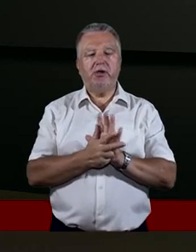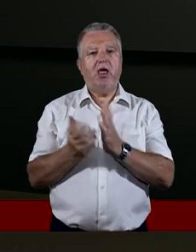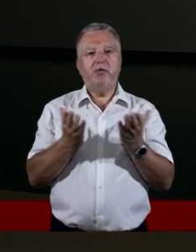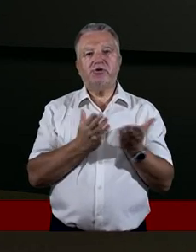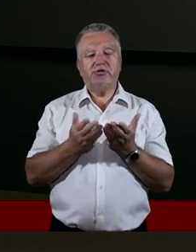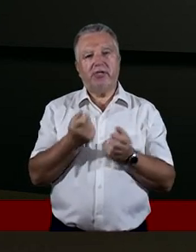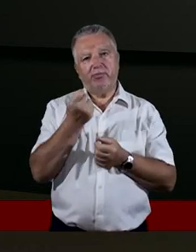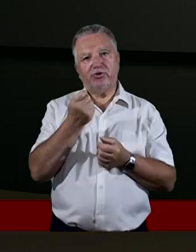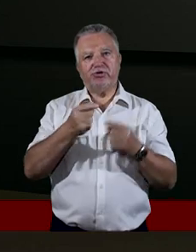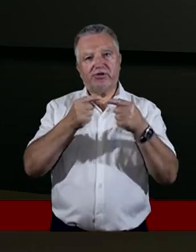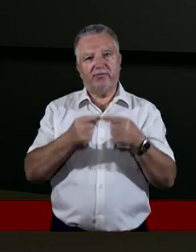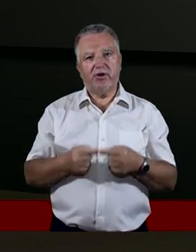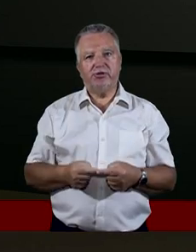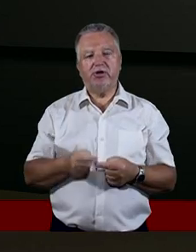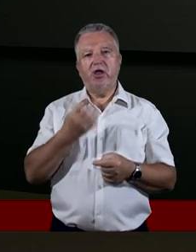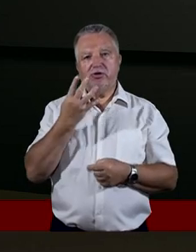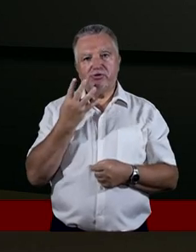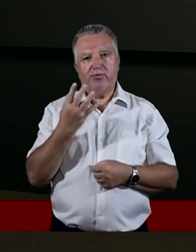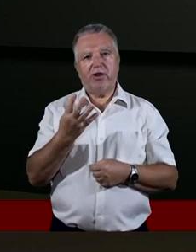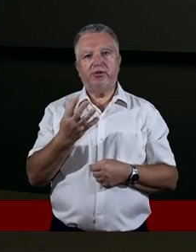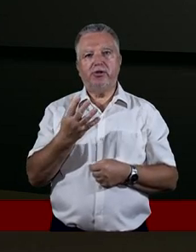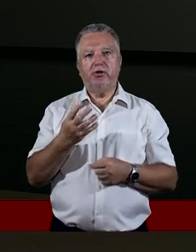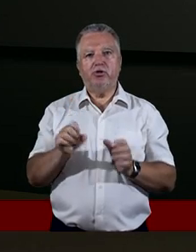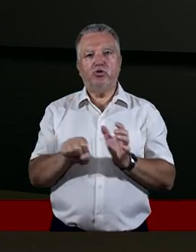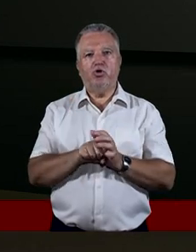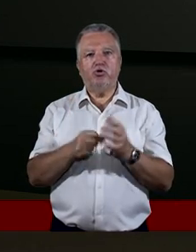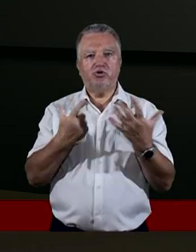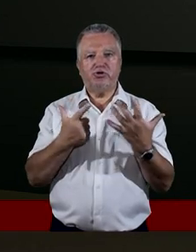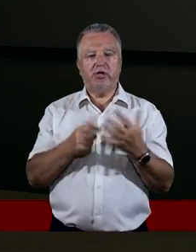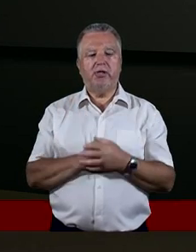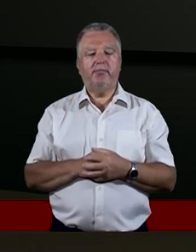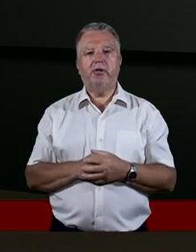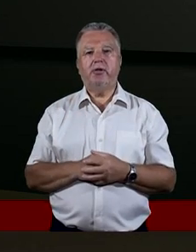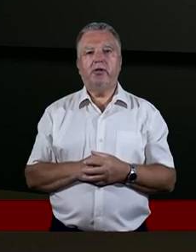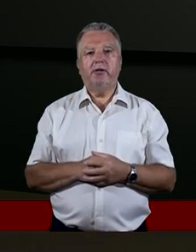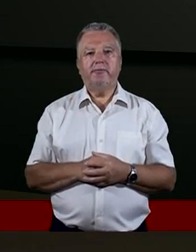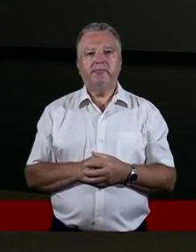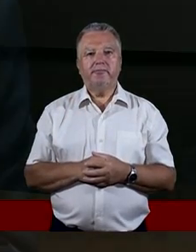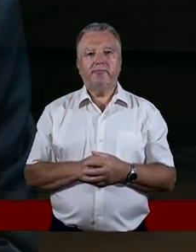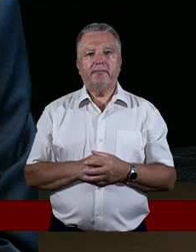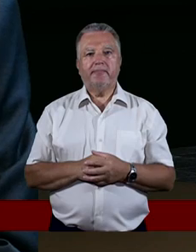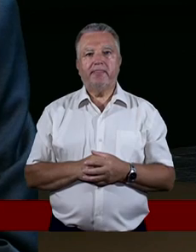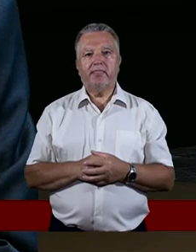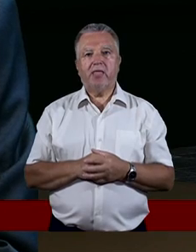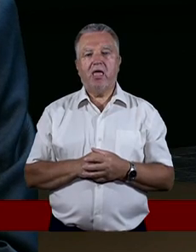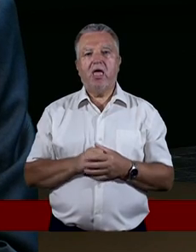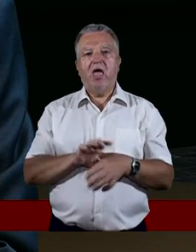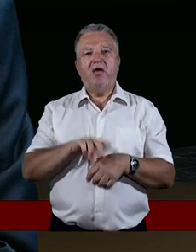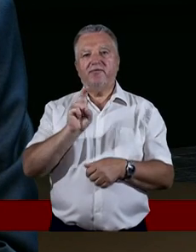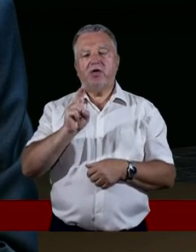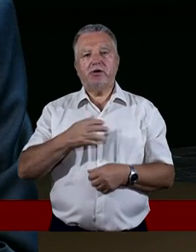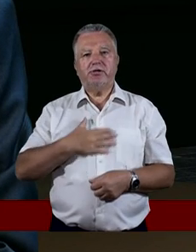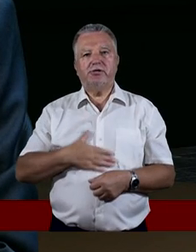przeczytamy kilka wierszy. Czwarty, po siódmy. Waldku, mógłbym Ciebie poprosić? A w każdy